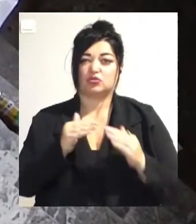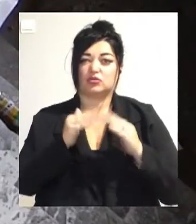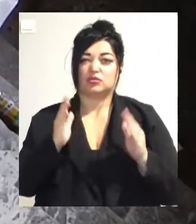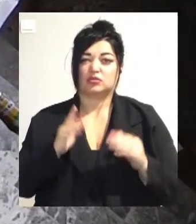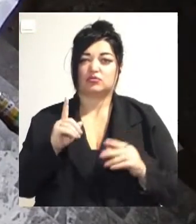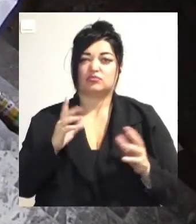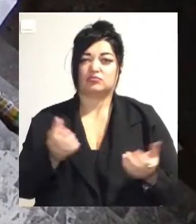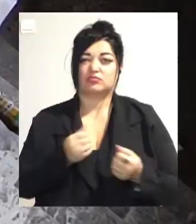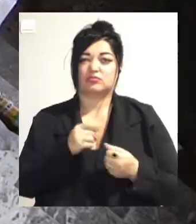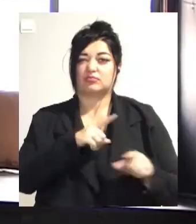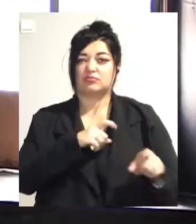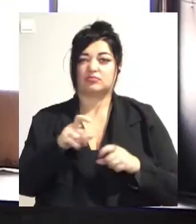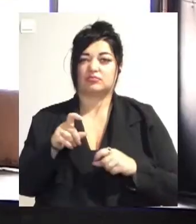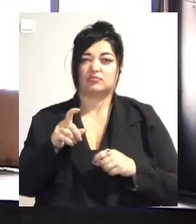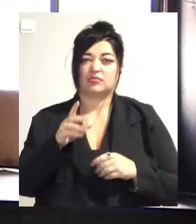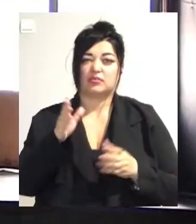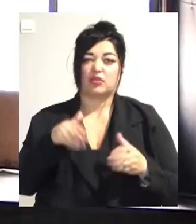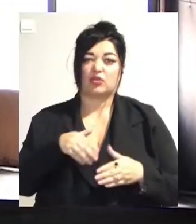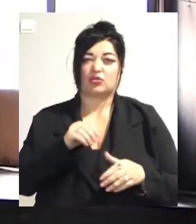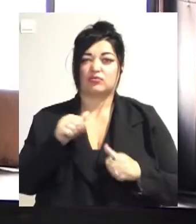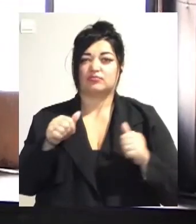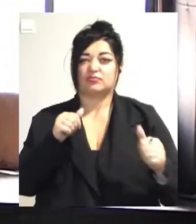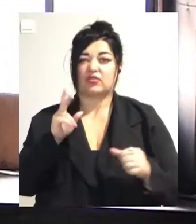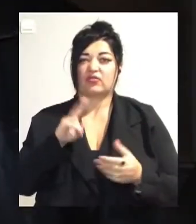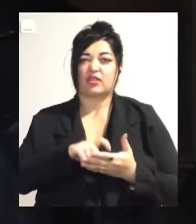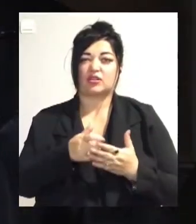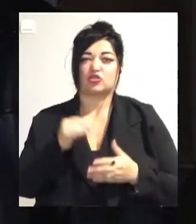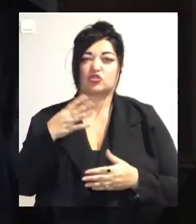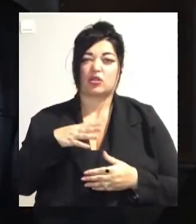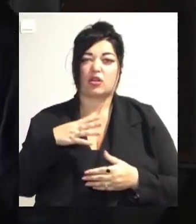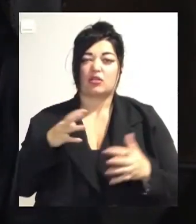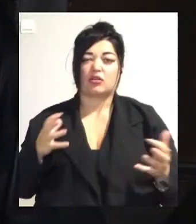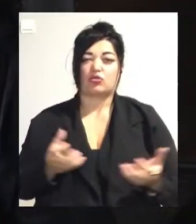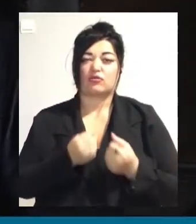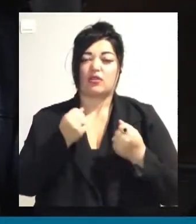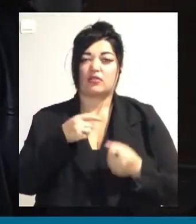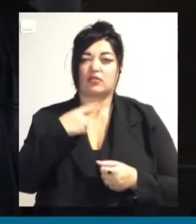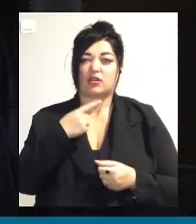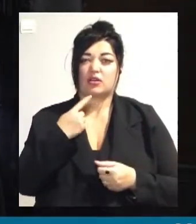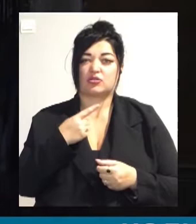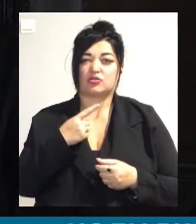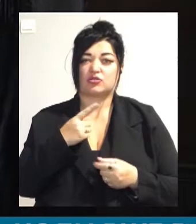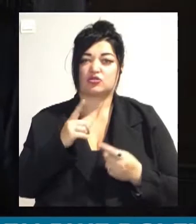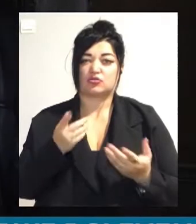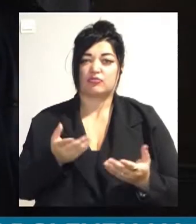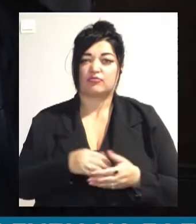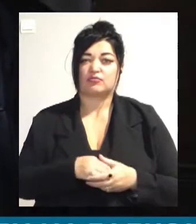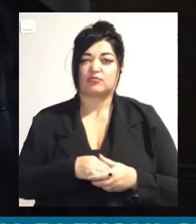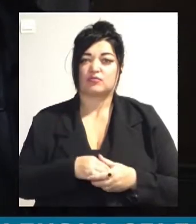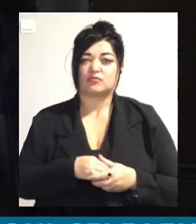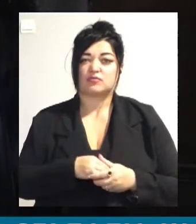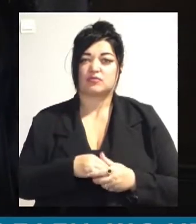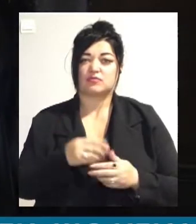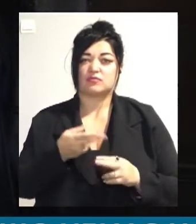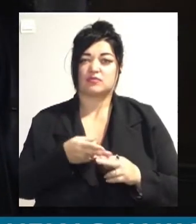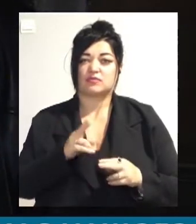коридорами чи закривалися у своїх квартирах. І чекали рятувальників на балконі, каже Олег Логінов. Коли були всі на балконі, пам'ятаю, що